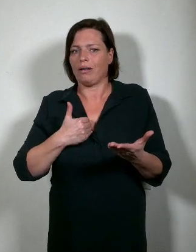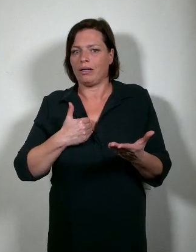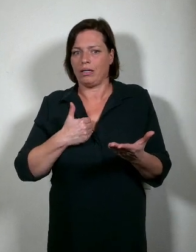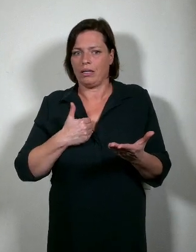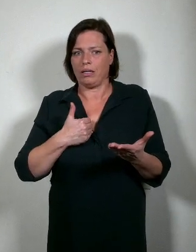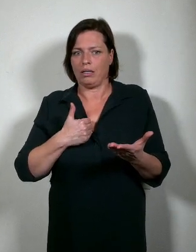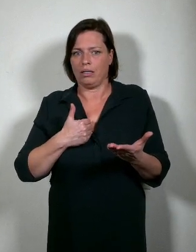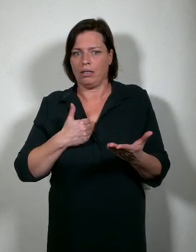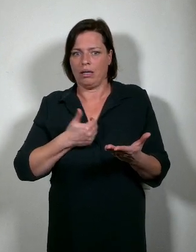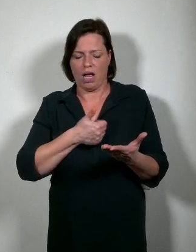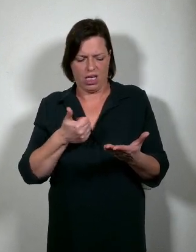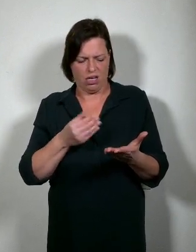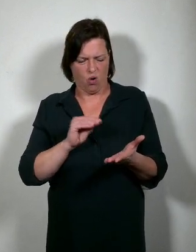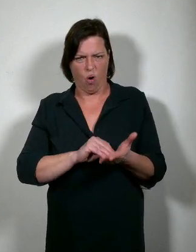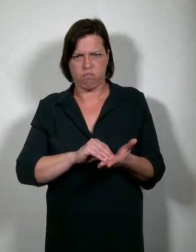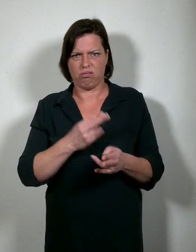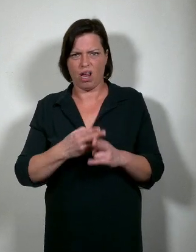Luc van de Wallen genoemd.